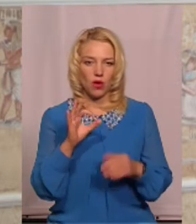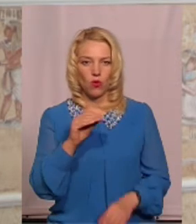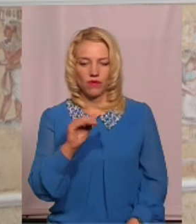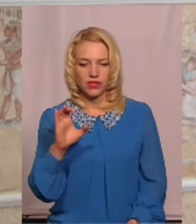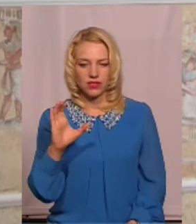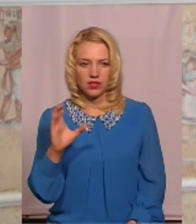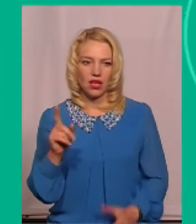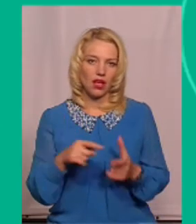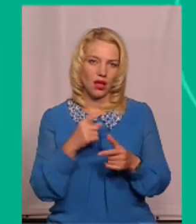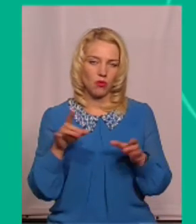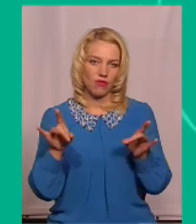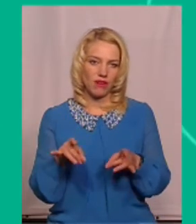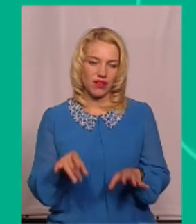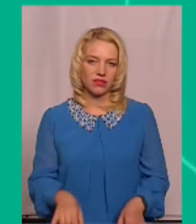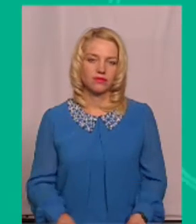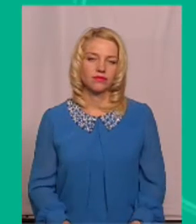або в кафе.